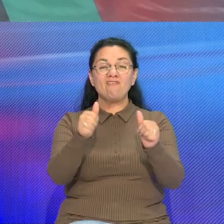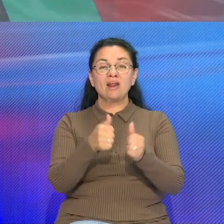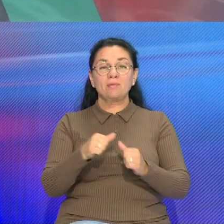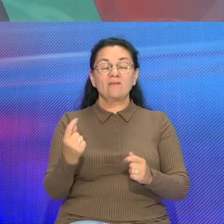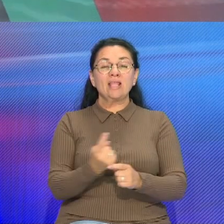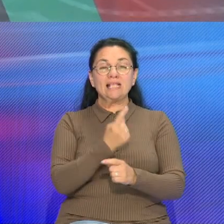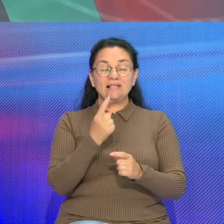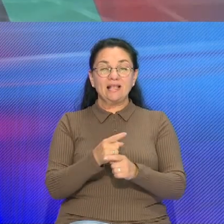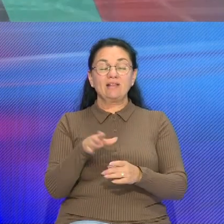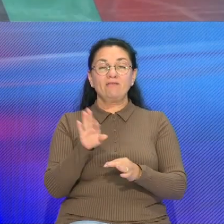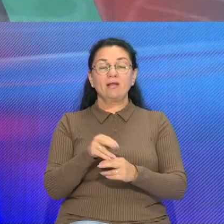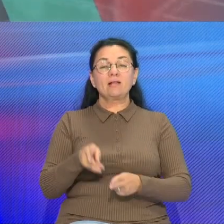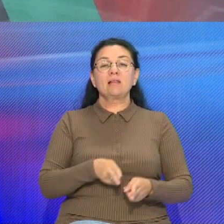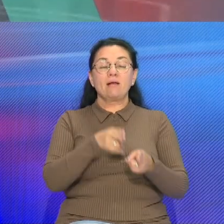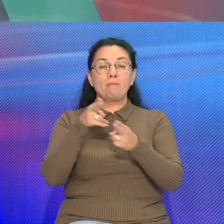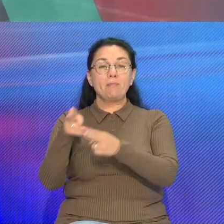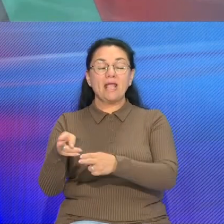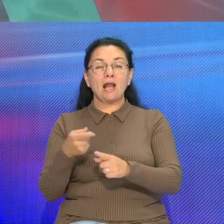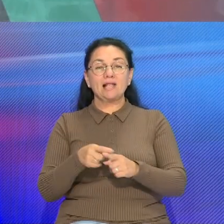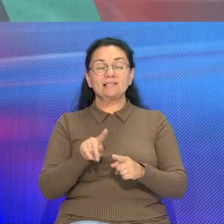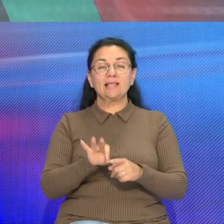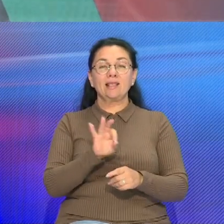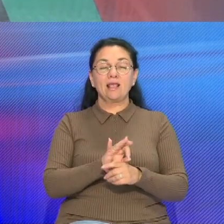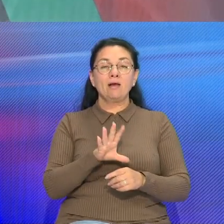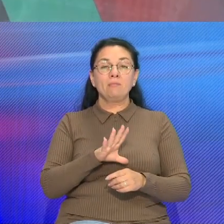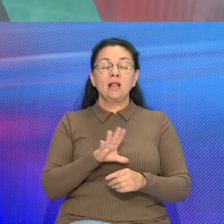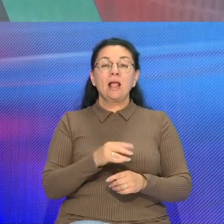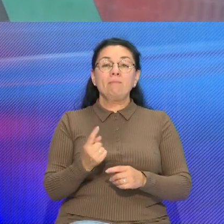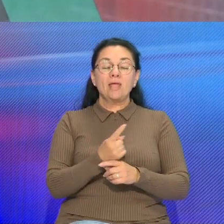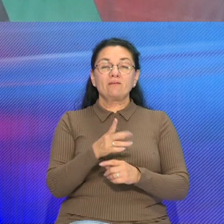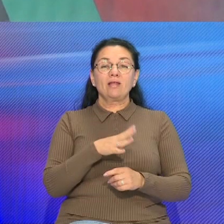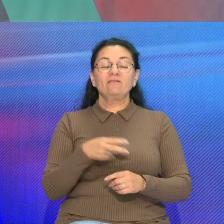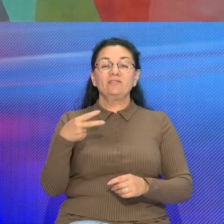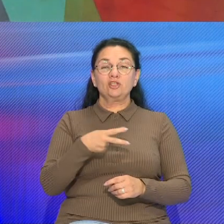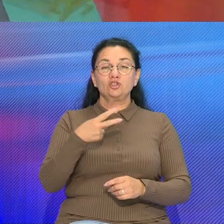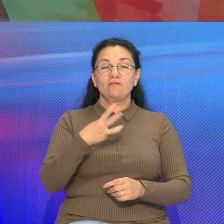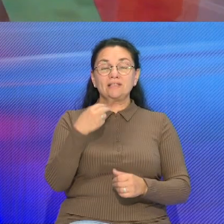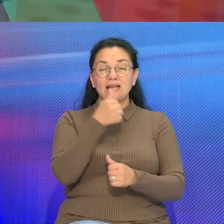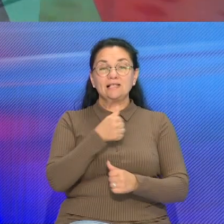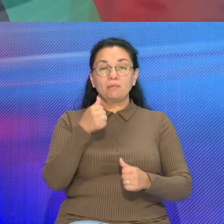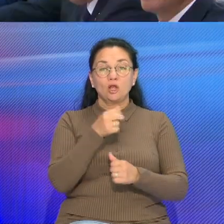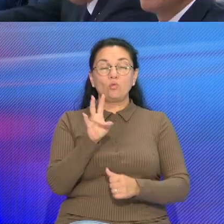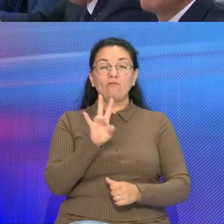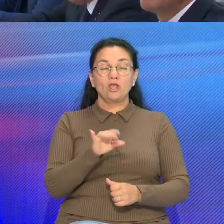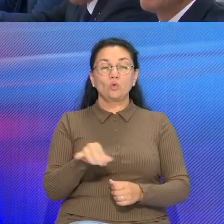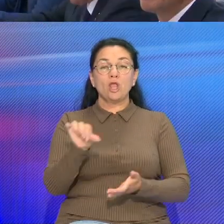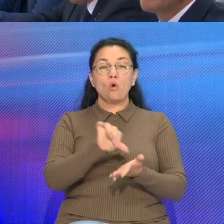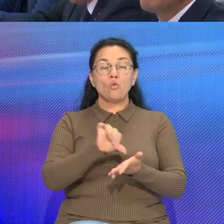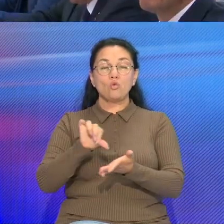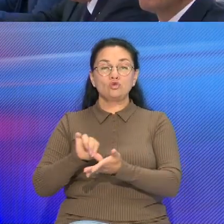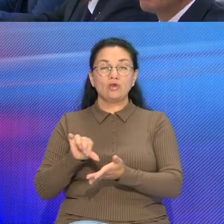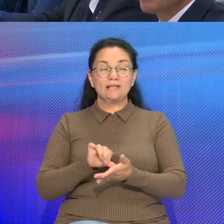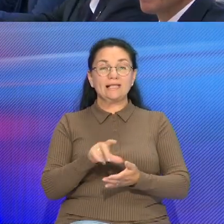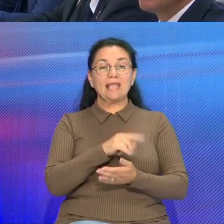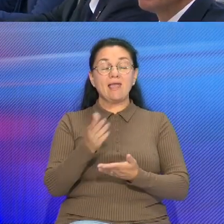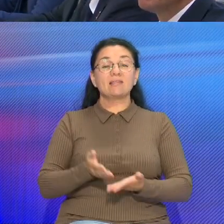миграционной просторы Попередняя пройшла в Москве у шервене 2023 года Узельники посаджения Угродня